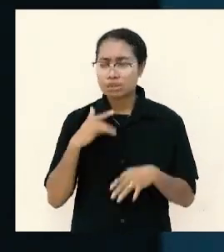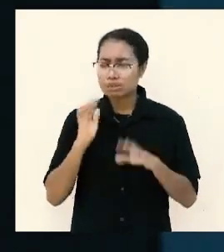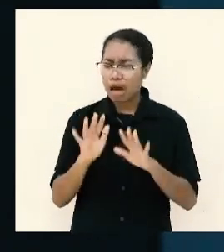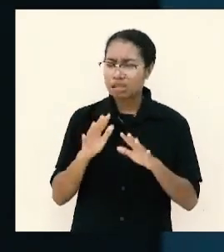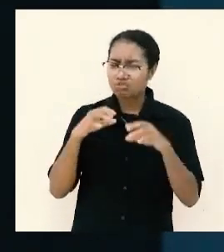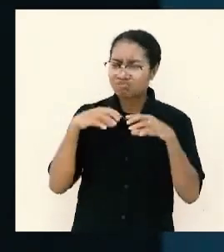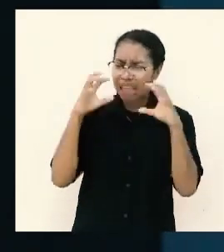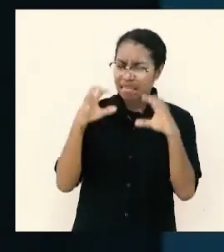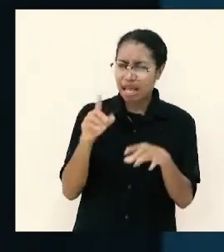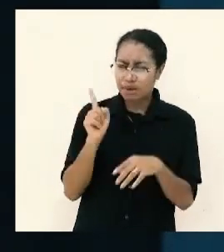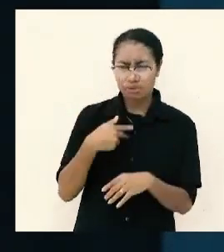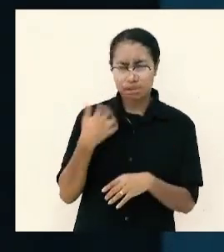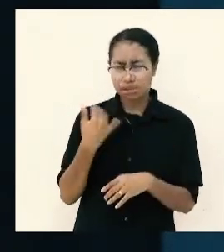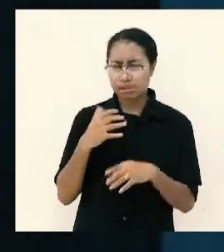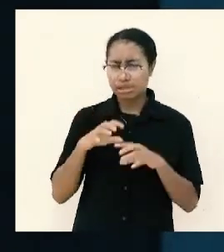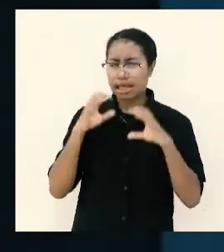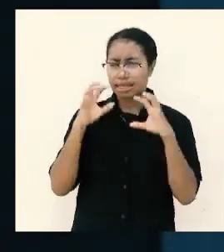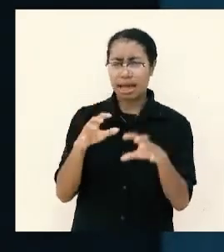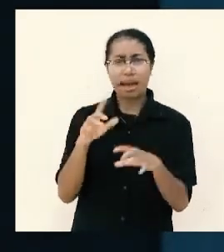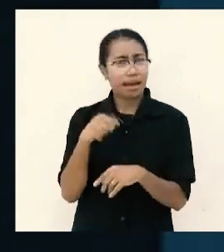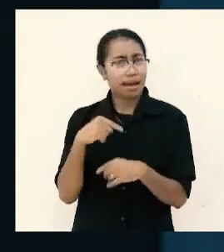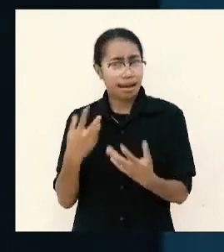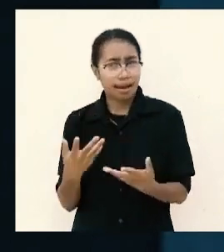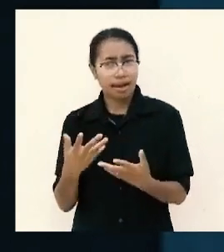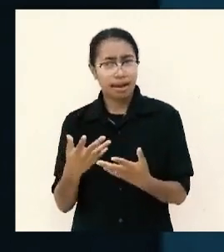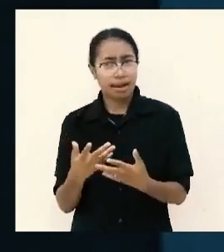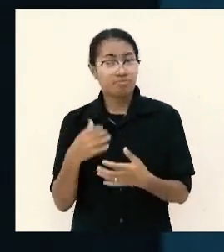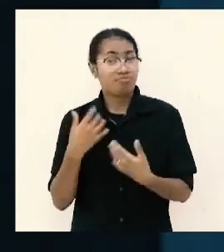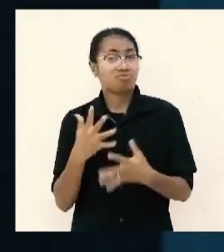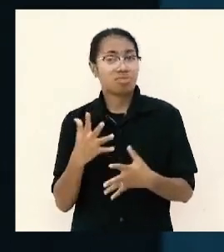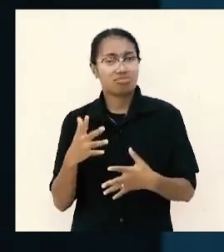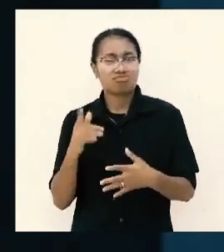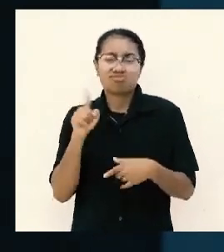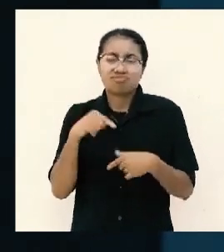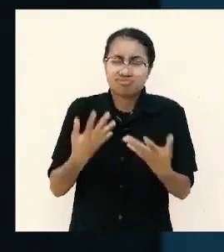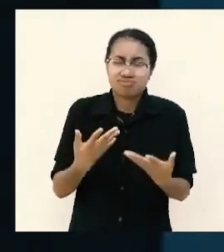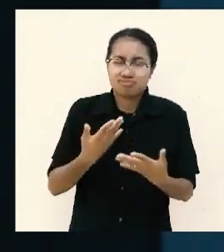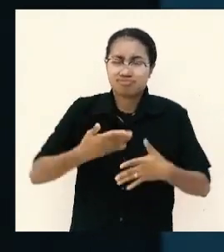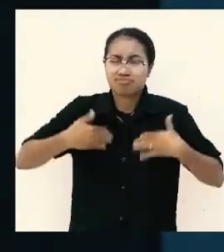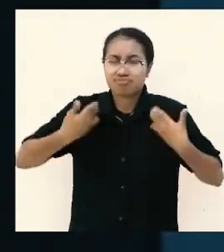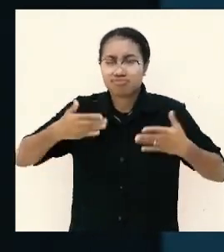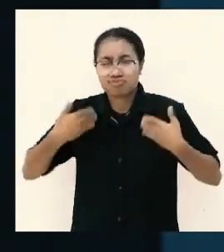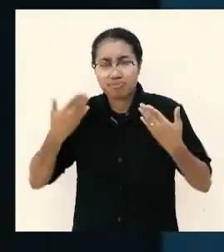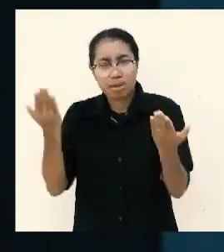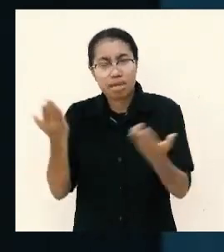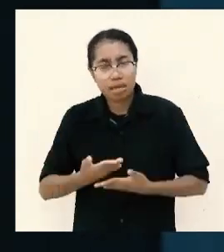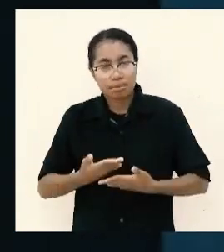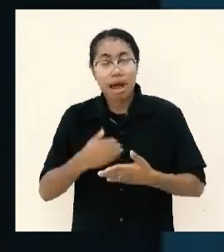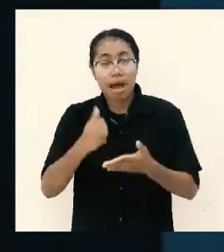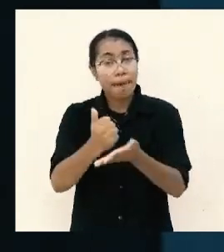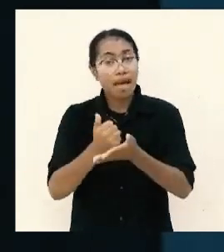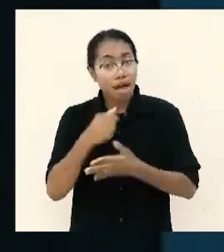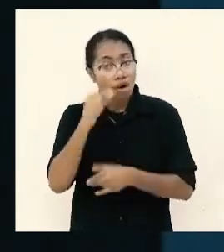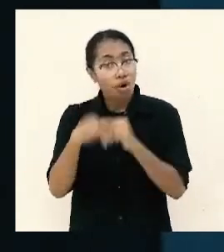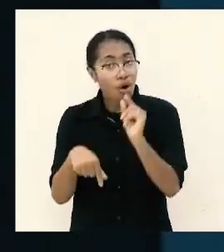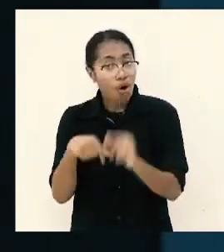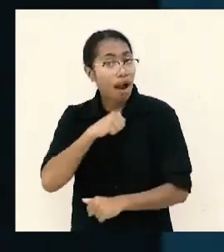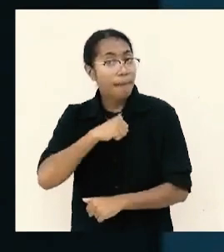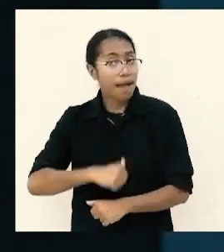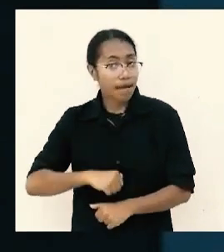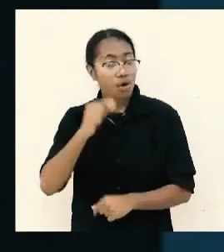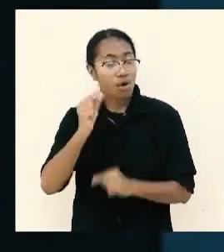seperti ini pernah bersyukacita pernah menerima kebaikan orang lain tapi dengan mudah